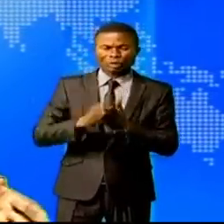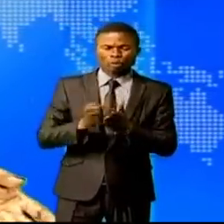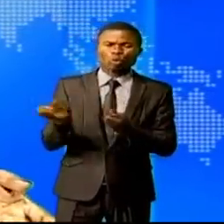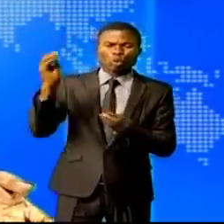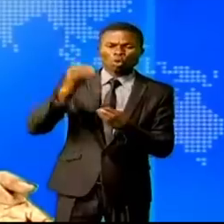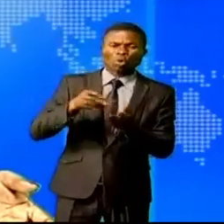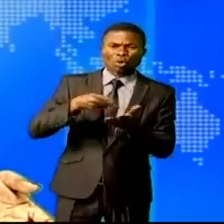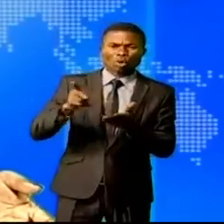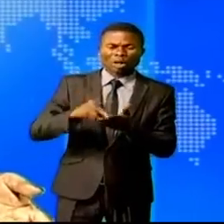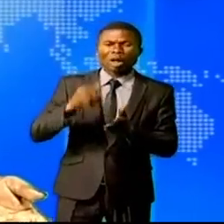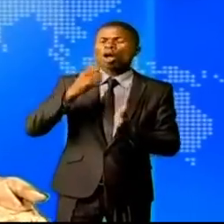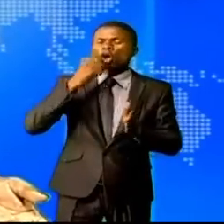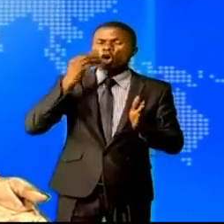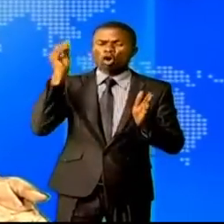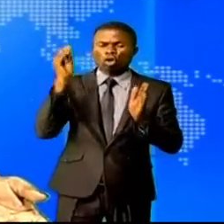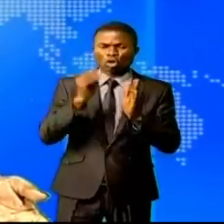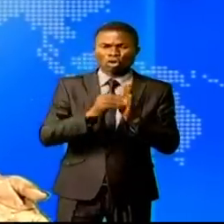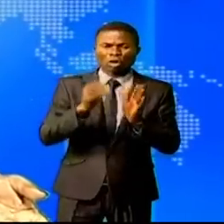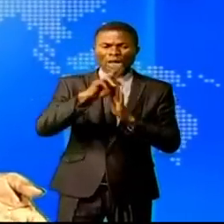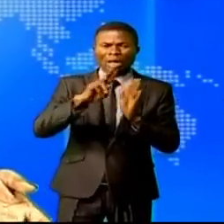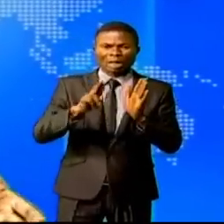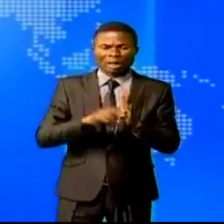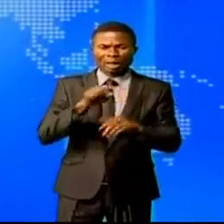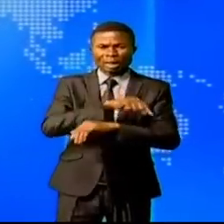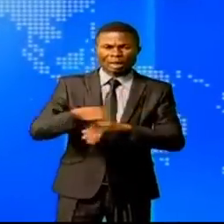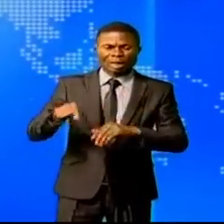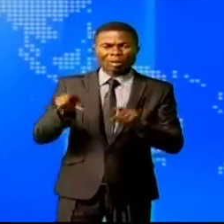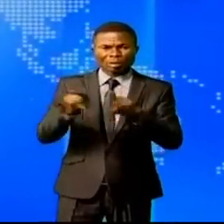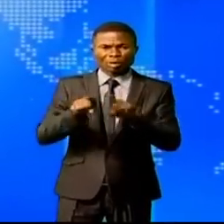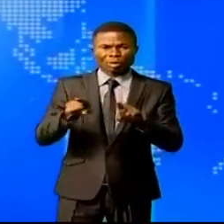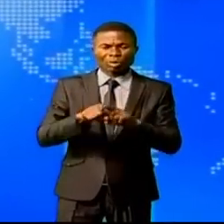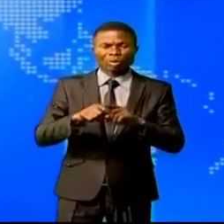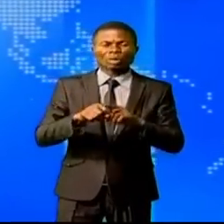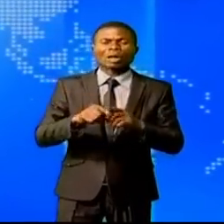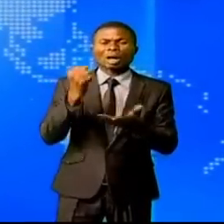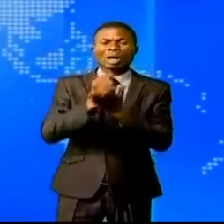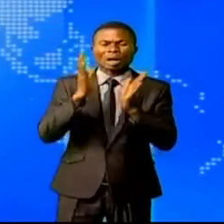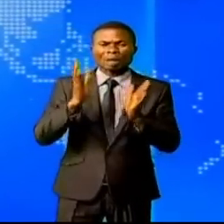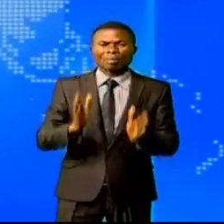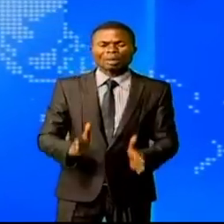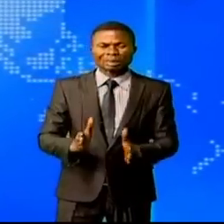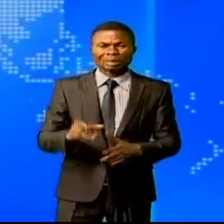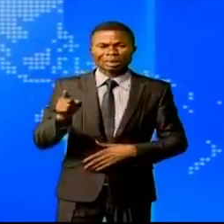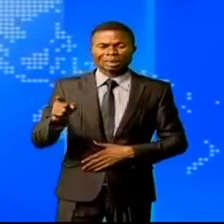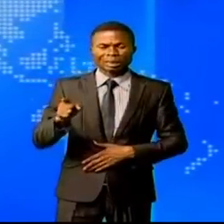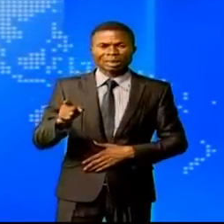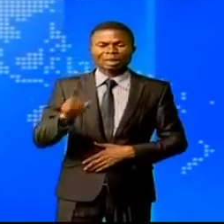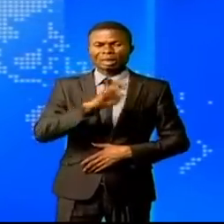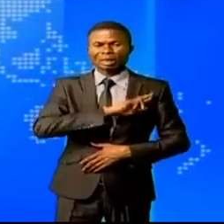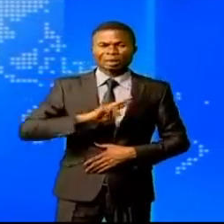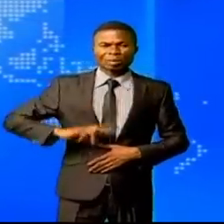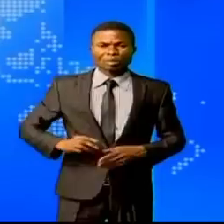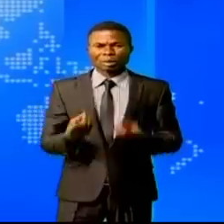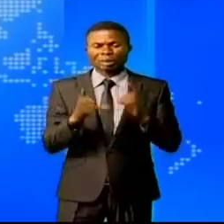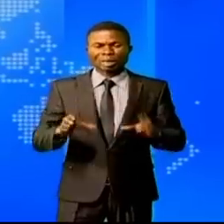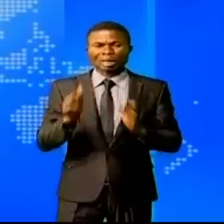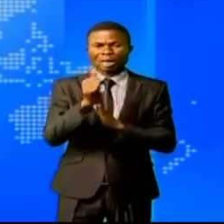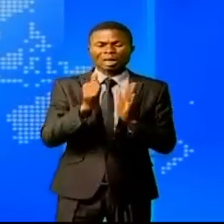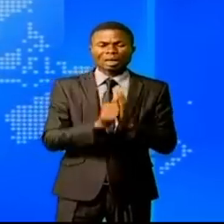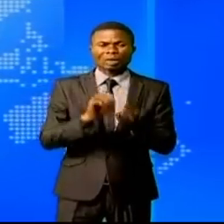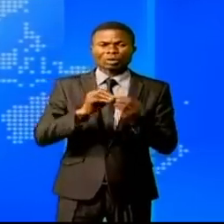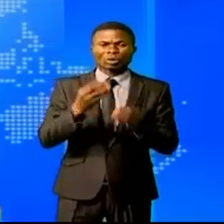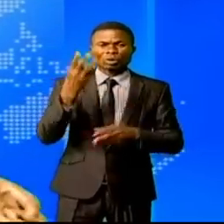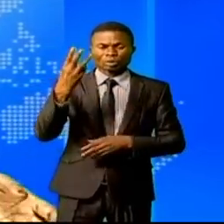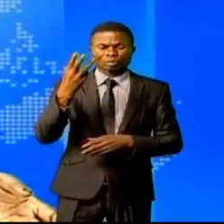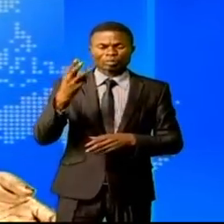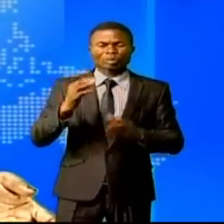'ordonnance portant règlement d'administration relatif au corps des diplomates de la République. Article 3. Sont